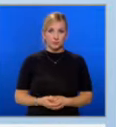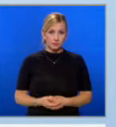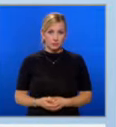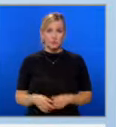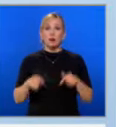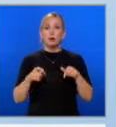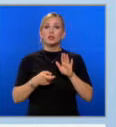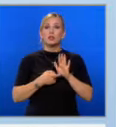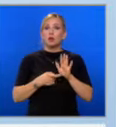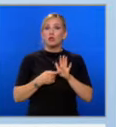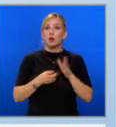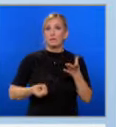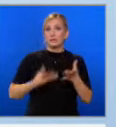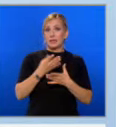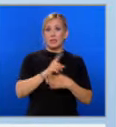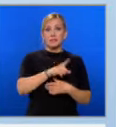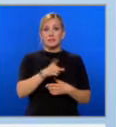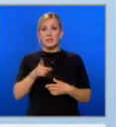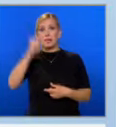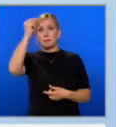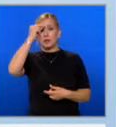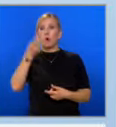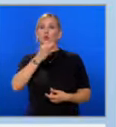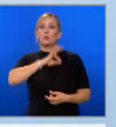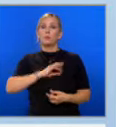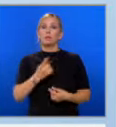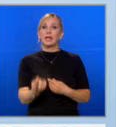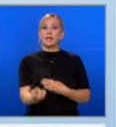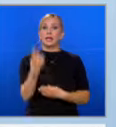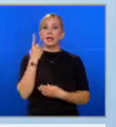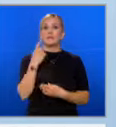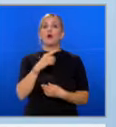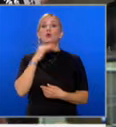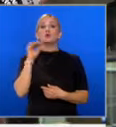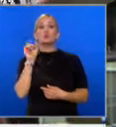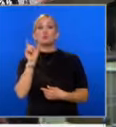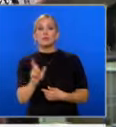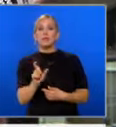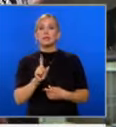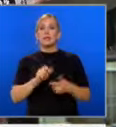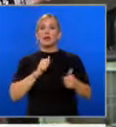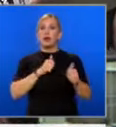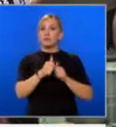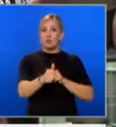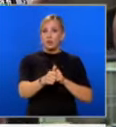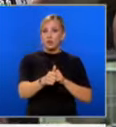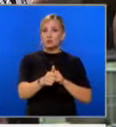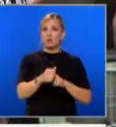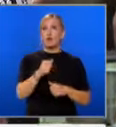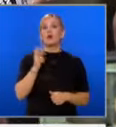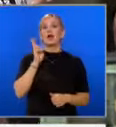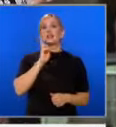този закон, прием на Възраждане, всеки българин, който получи хиляда лева от чужбина, става автоматично чужестраен агент.